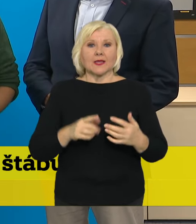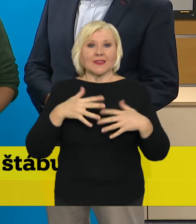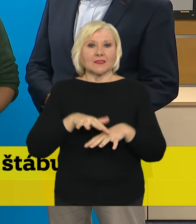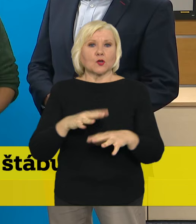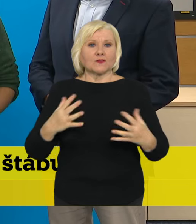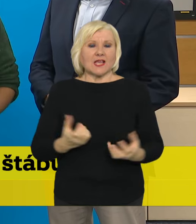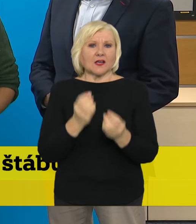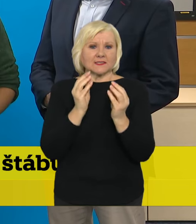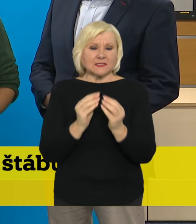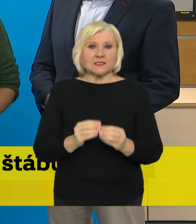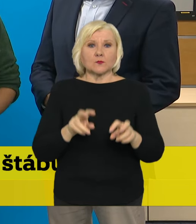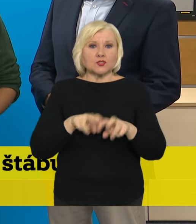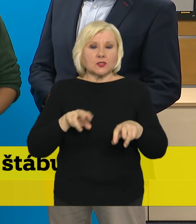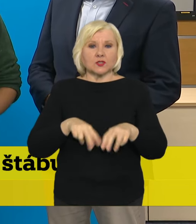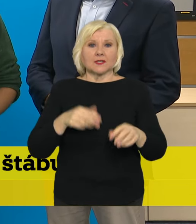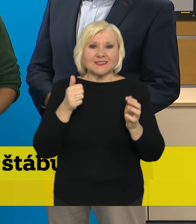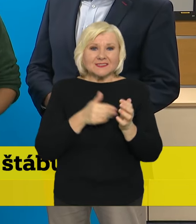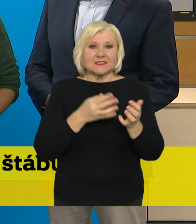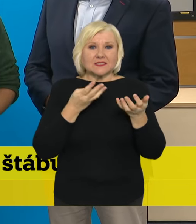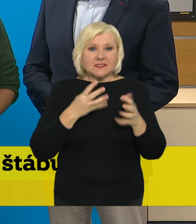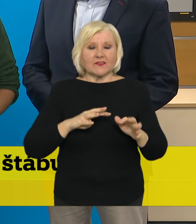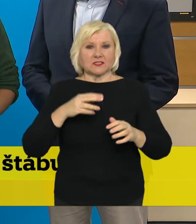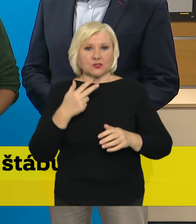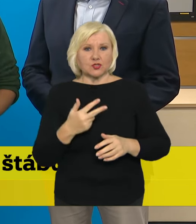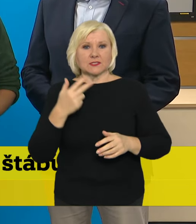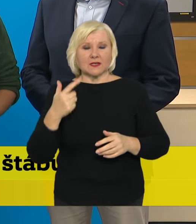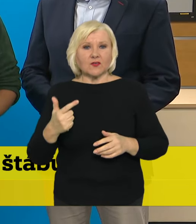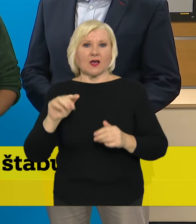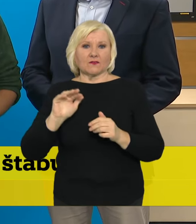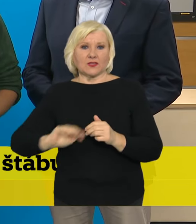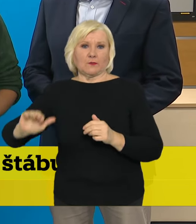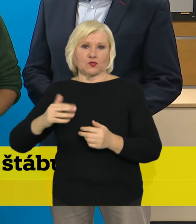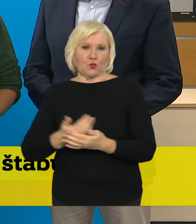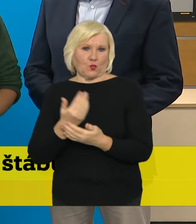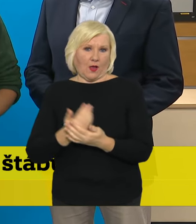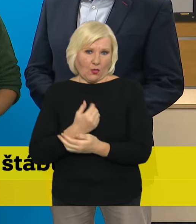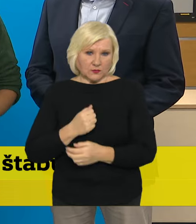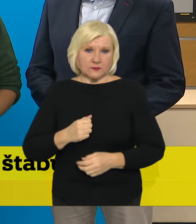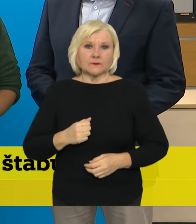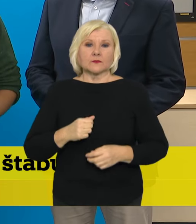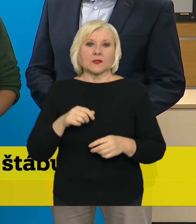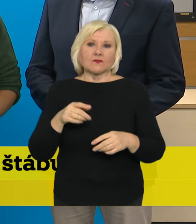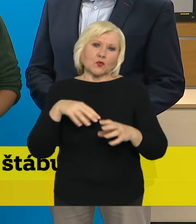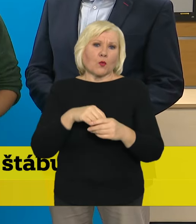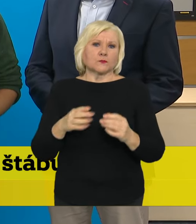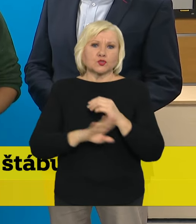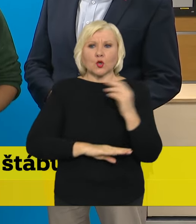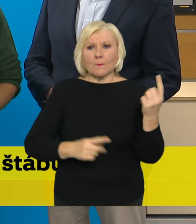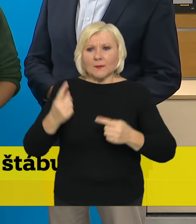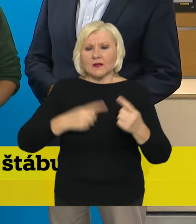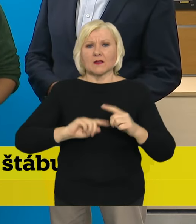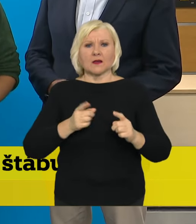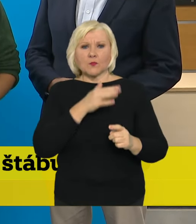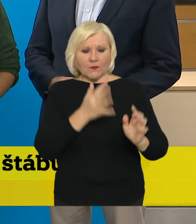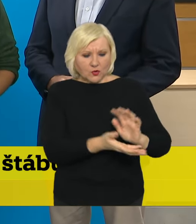1932 mimořádných událostí. Klasicky spadlé stromy, čerpání vody,